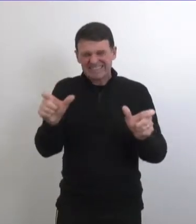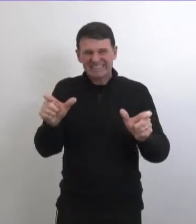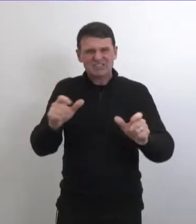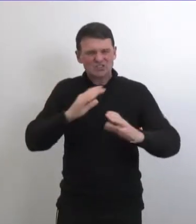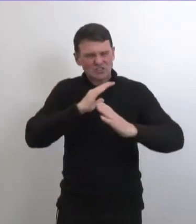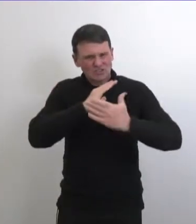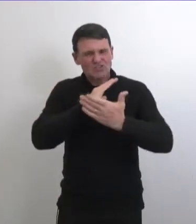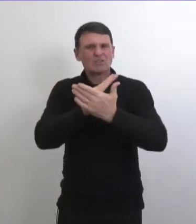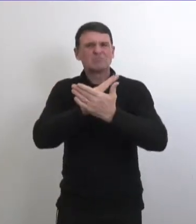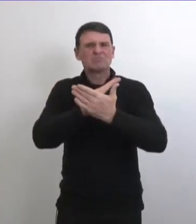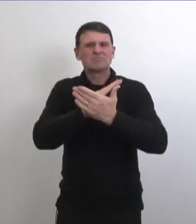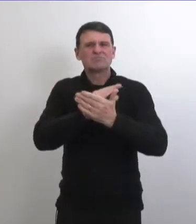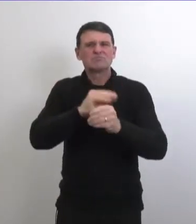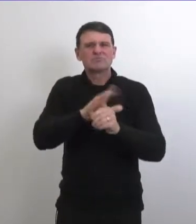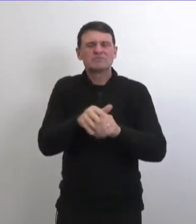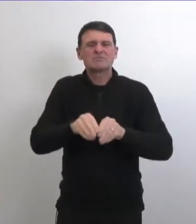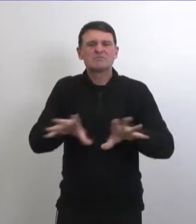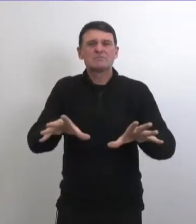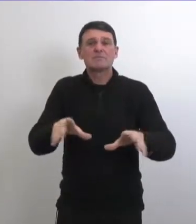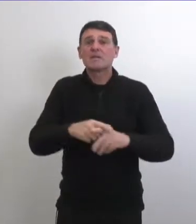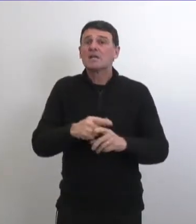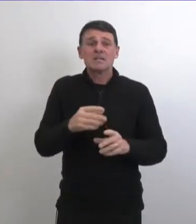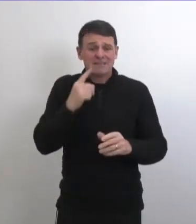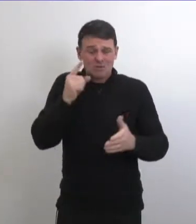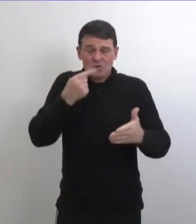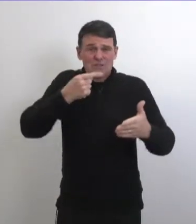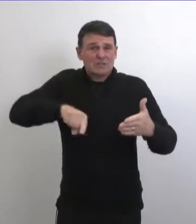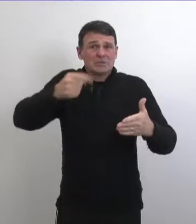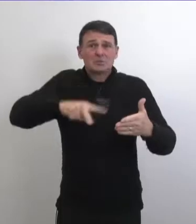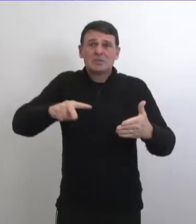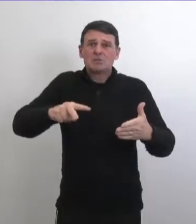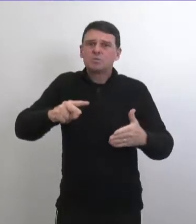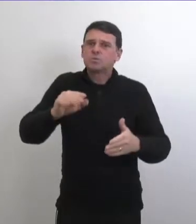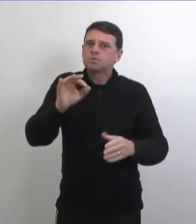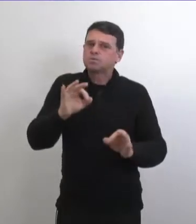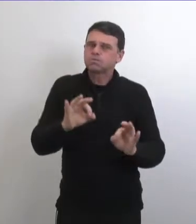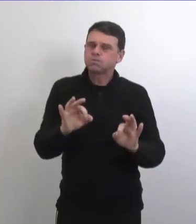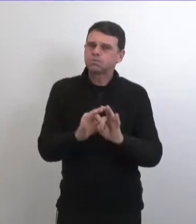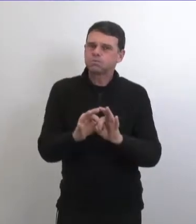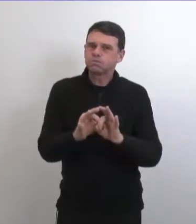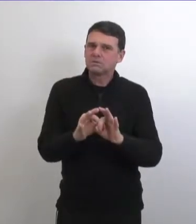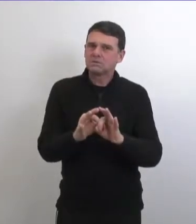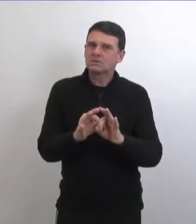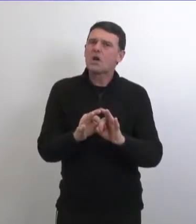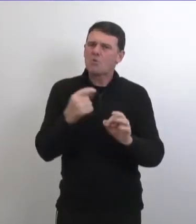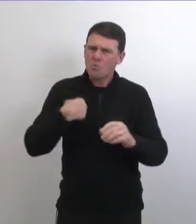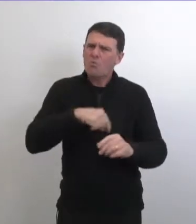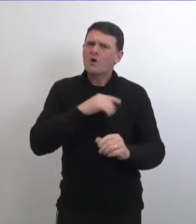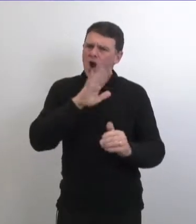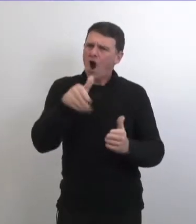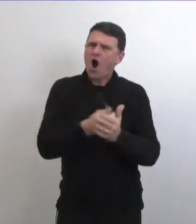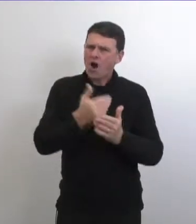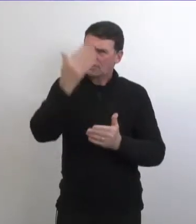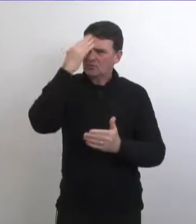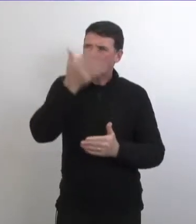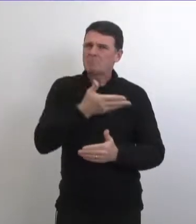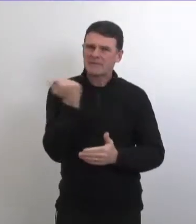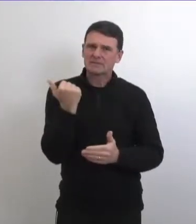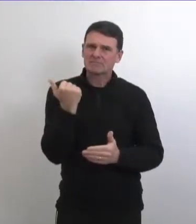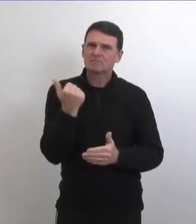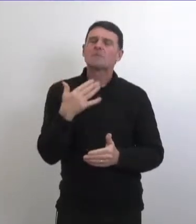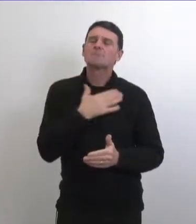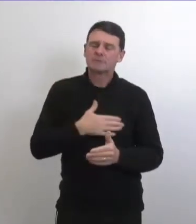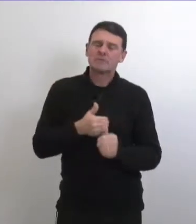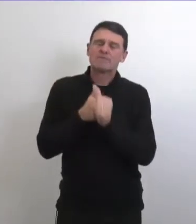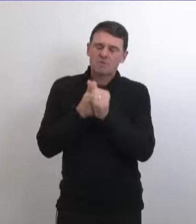maintenant les deux prochaines semaines sont critiques mais on sait ce que l'on doit faire pour enrayer la propagation de ce virus